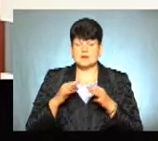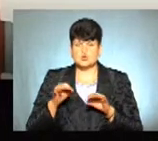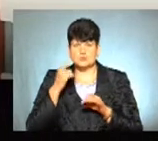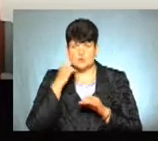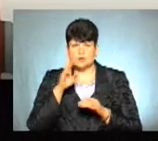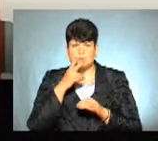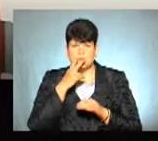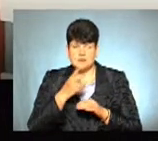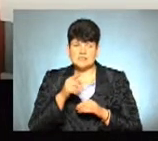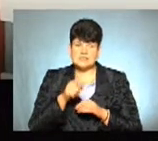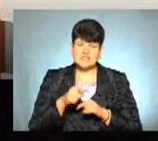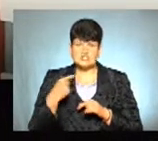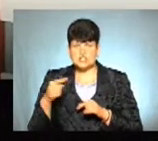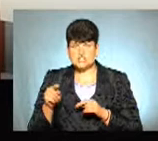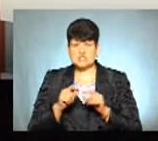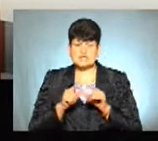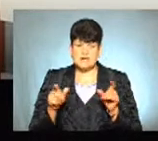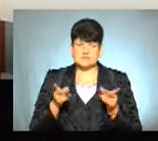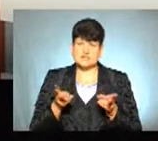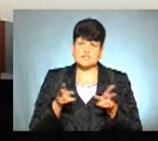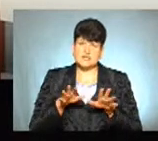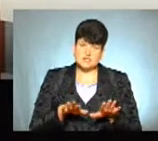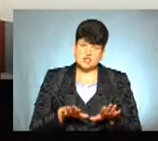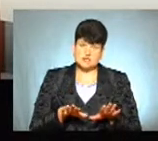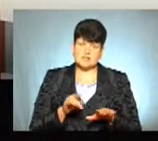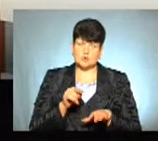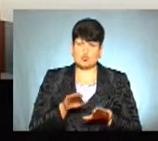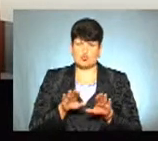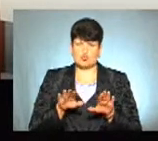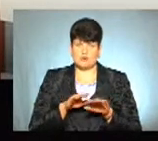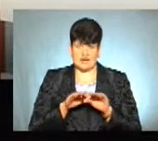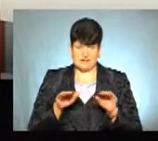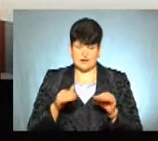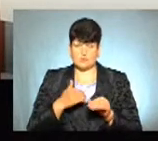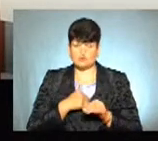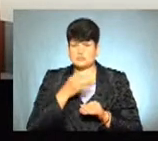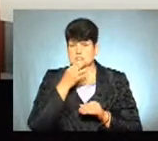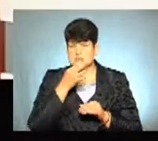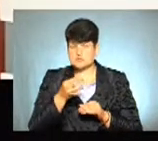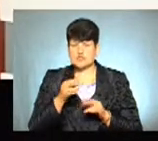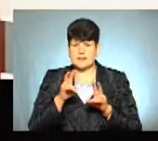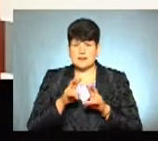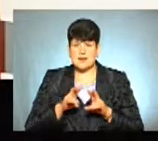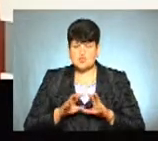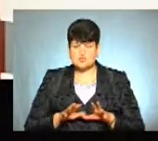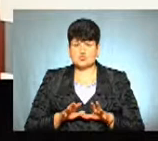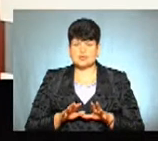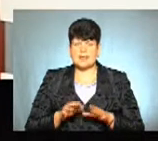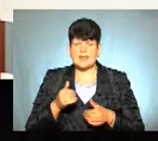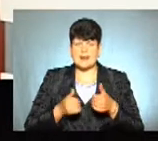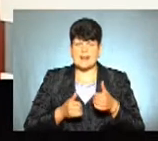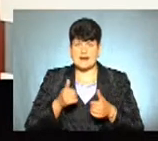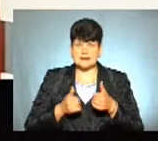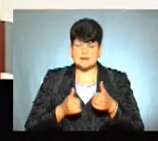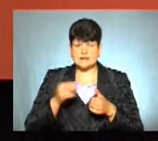бачити ті чи інші заклади, чи вони залишилися на тому рівні. Але хочу зазначити, що аналізуючи рейтингові